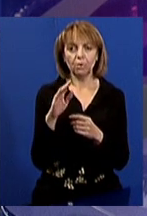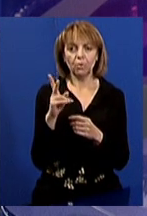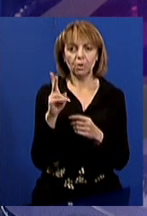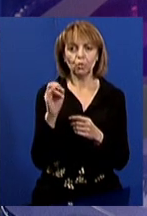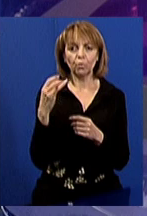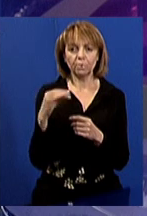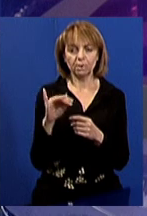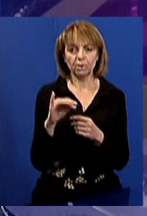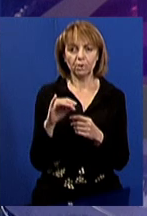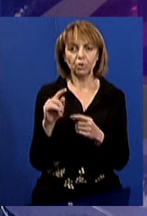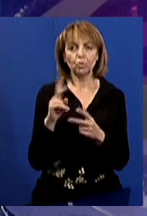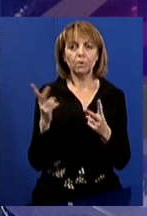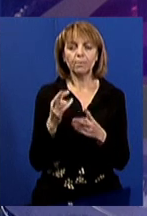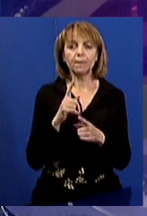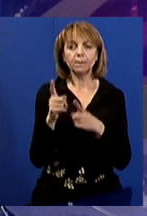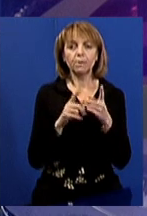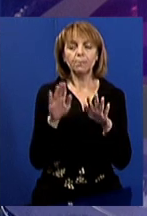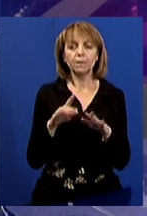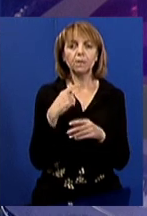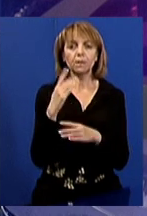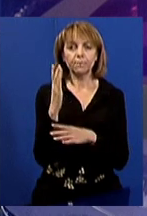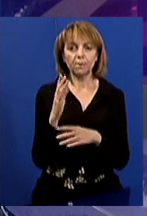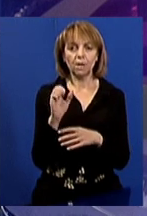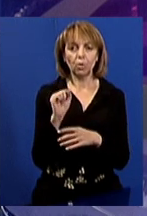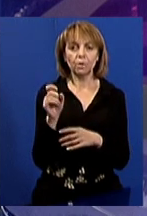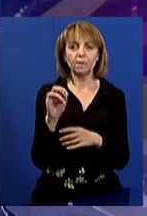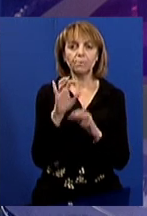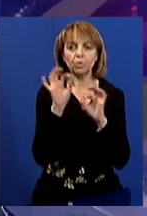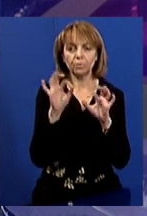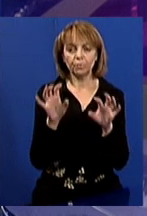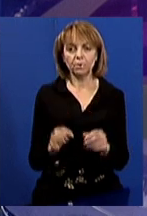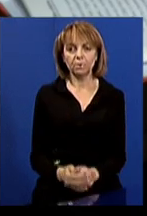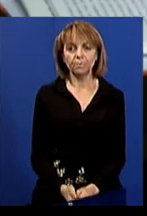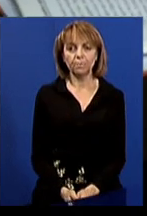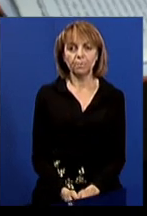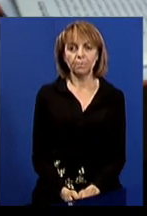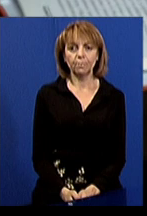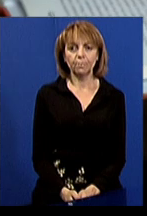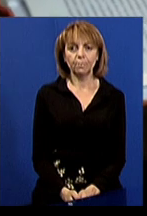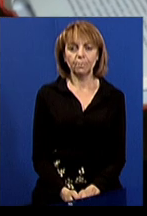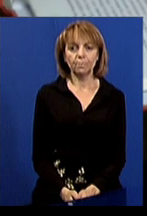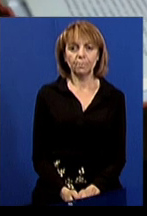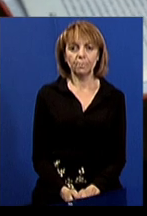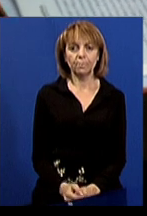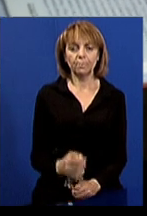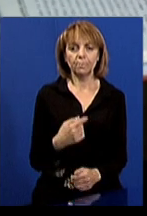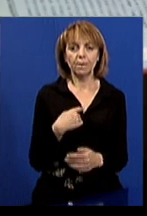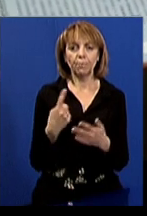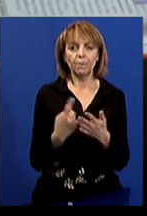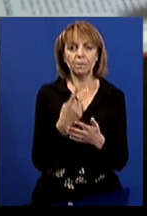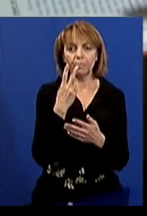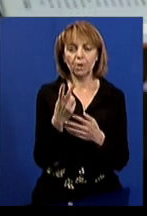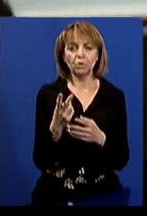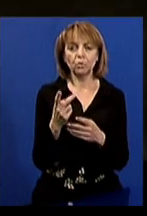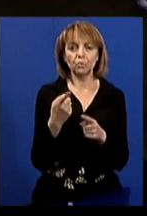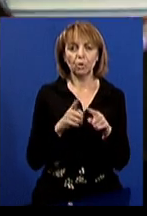Котковський. Що треба для зміни місця голосування, Альона Рязанцева розповість. Я перше бачу, що хтось тут взяв книжку, просто